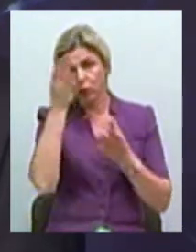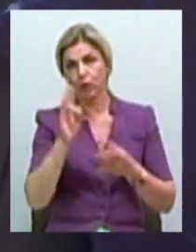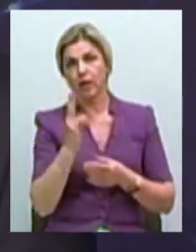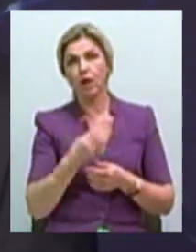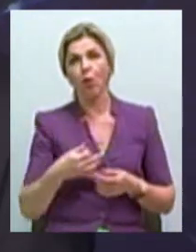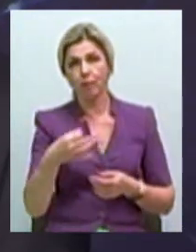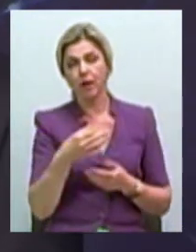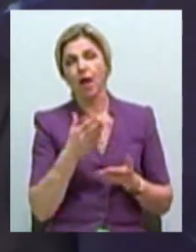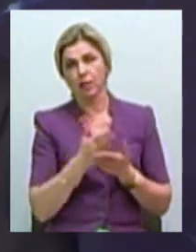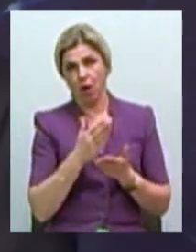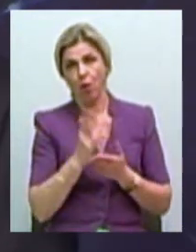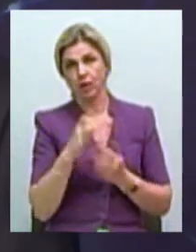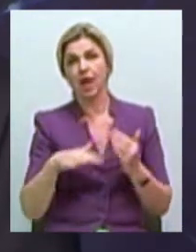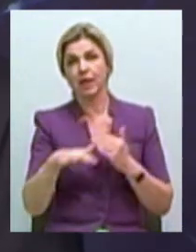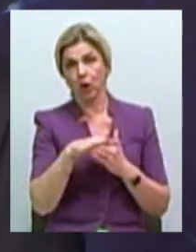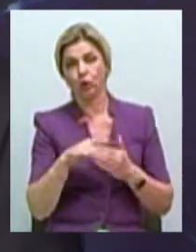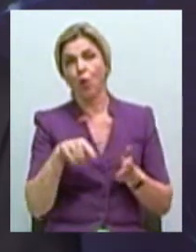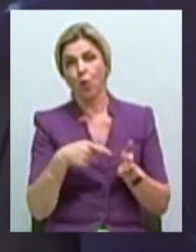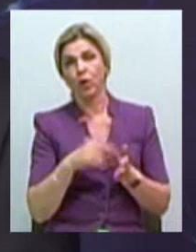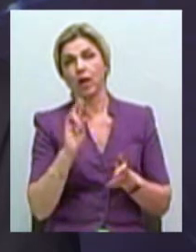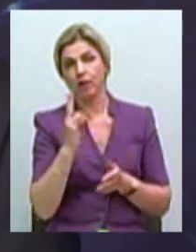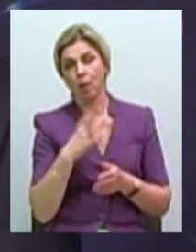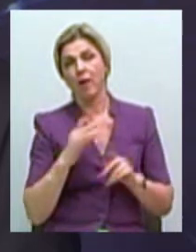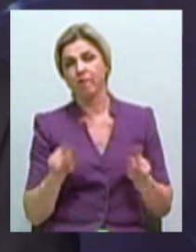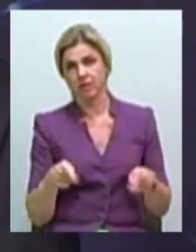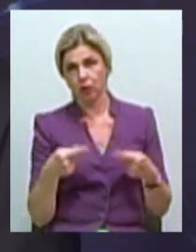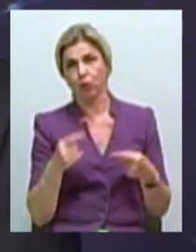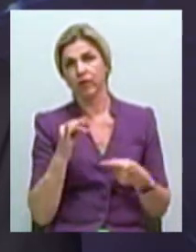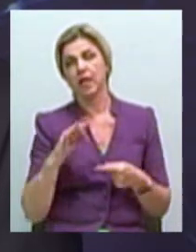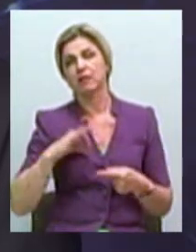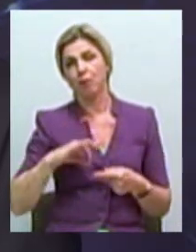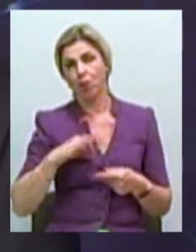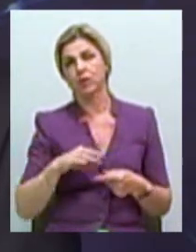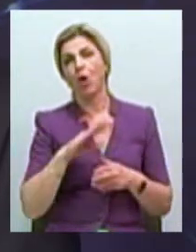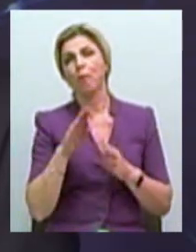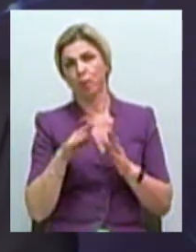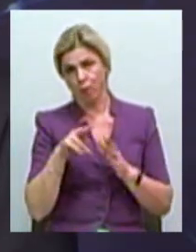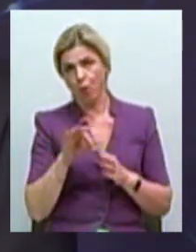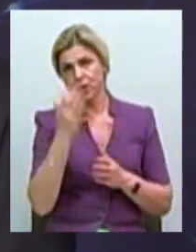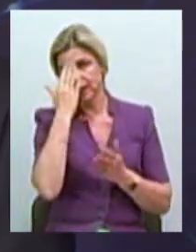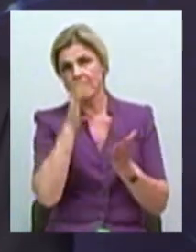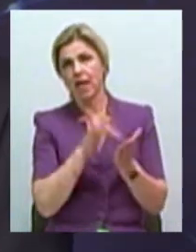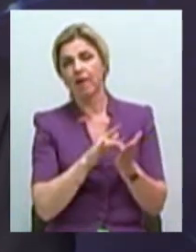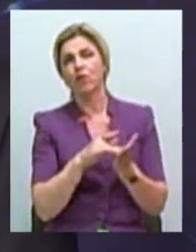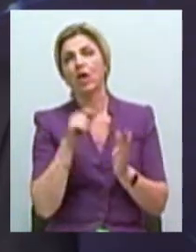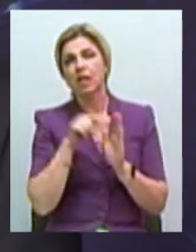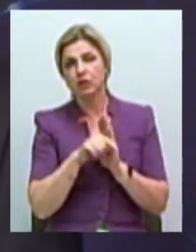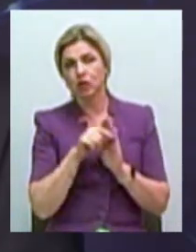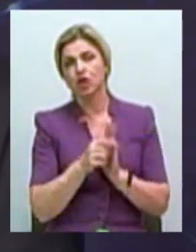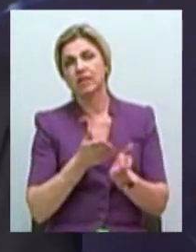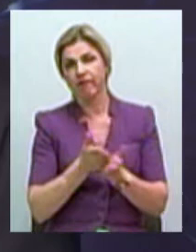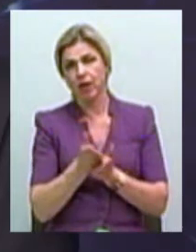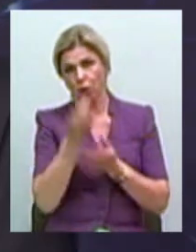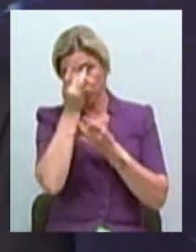області, знаходящийся на території города Николаїва, був восстановлен і використовався по целевому назначенню в сфере культуры.